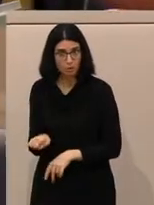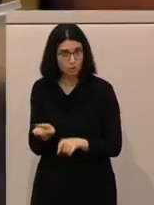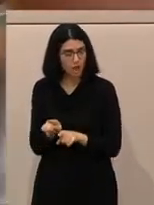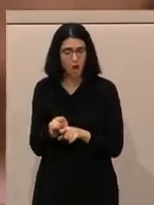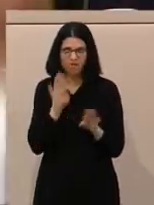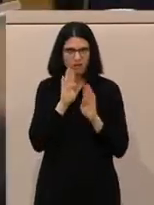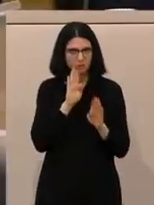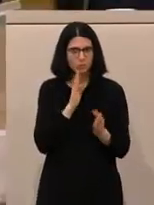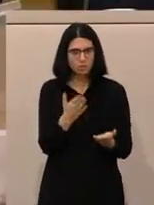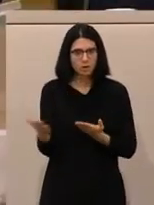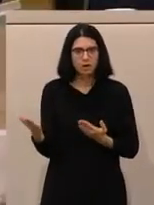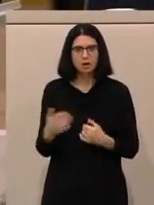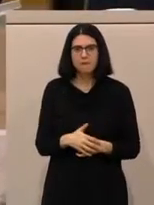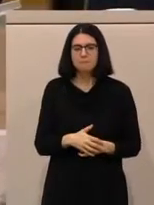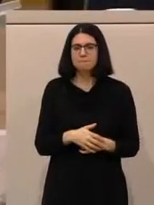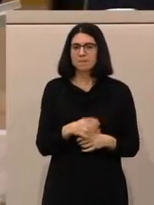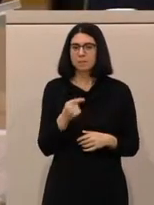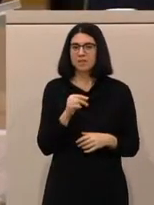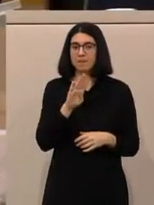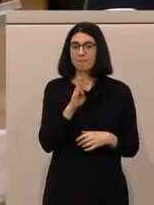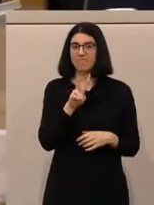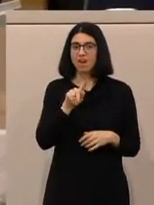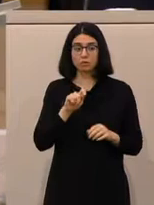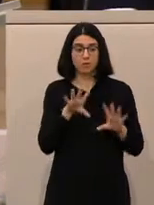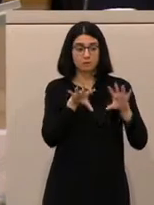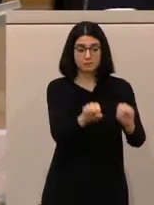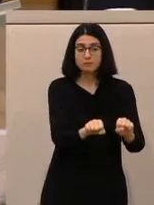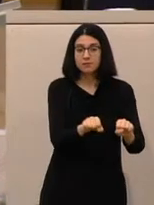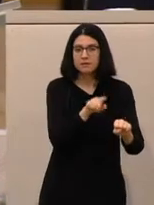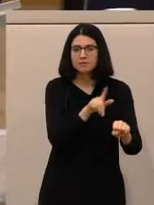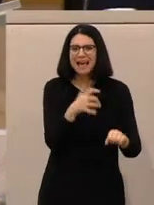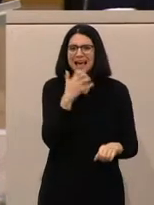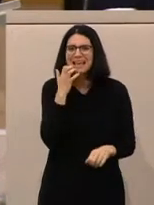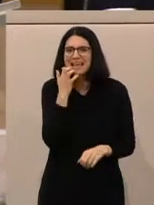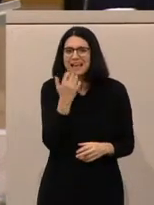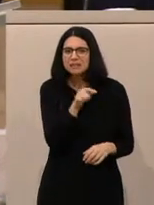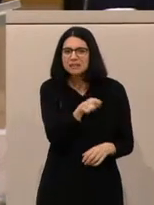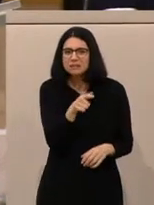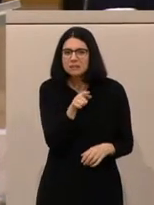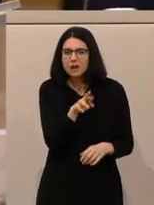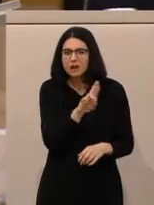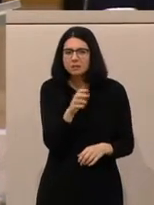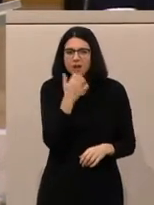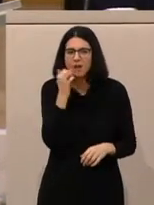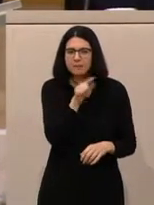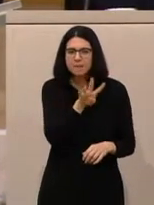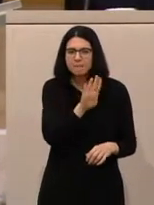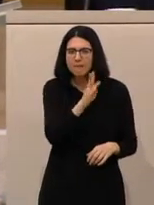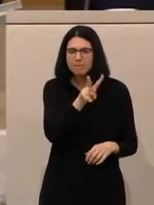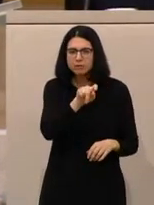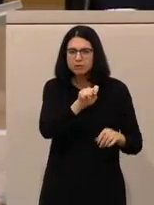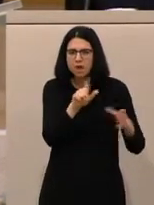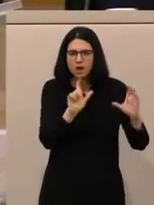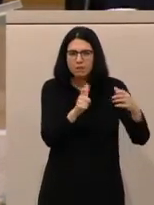haben Sie mit dem Überfall auf das BVT das Rechtsextremismusreferat gelähmt und die BVT-Mitarbeiterinnen in Ihrem Schutz